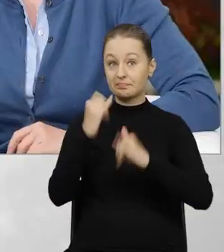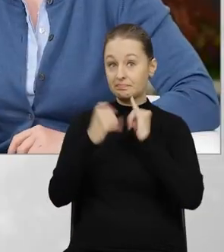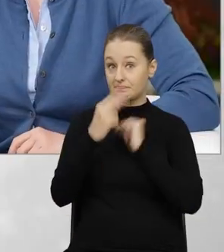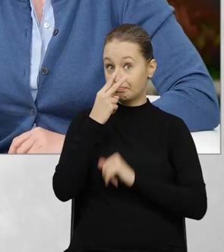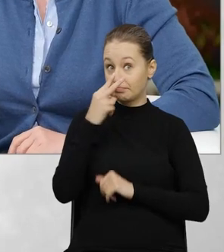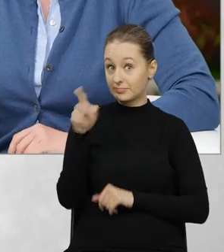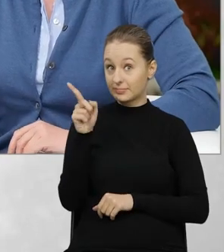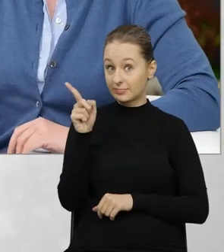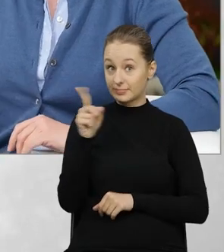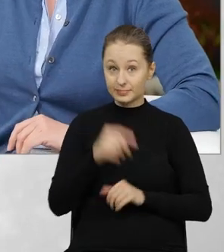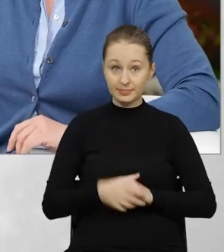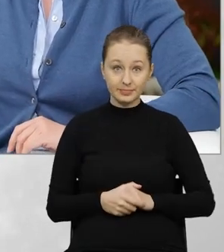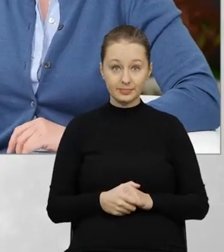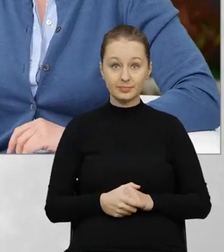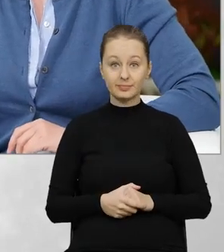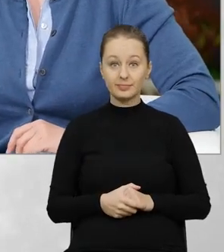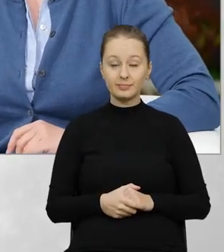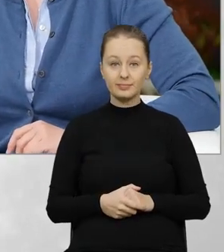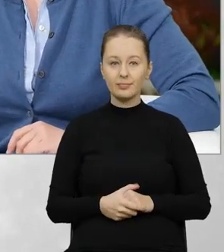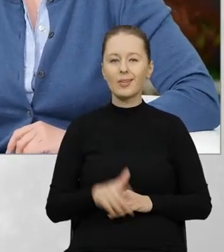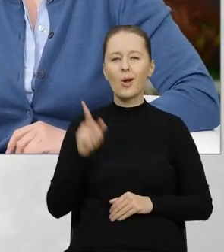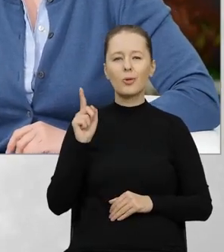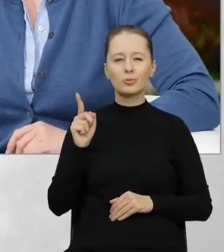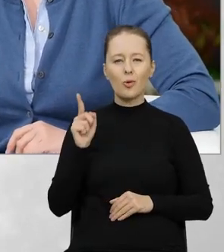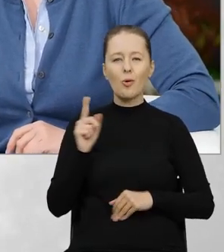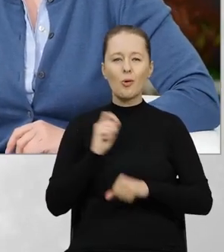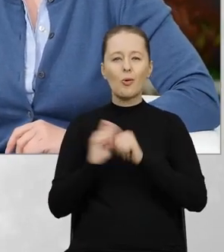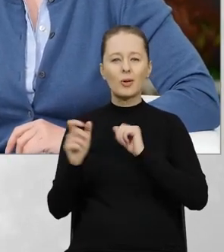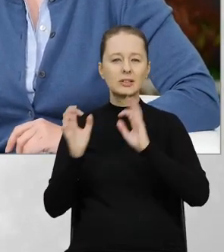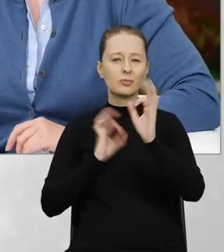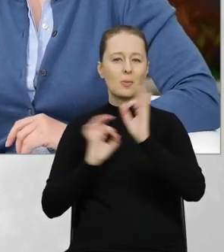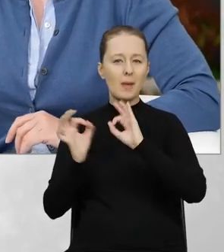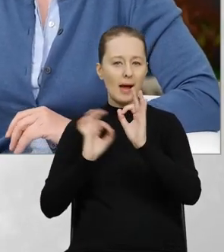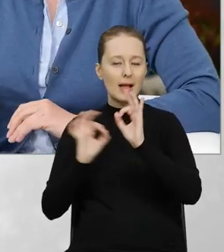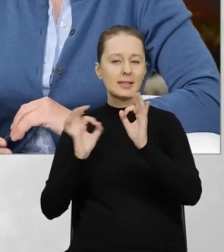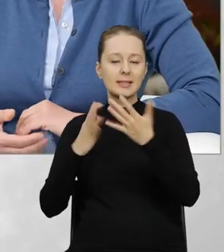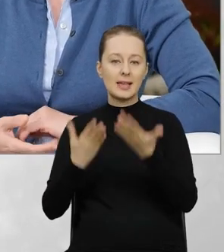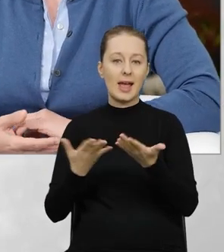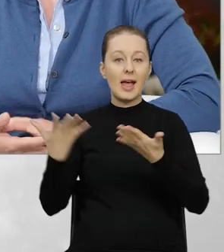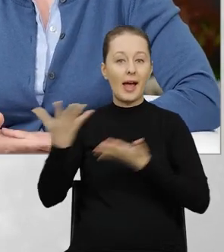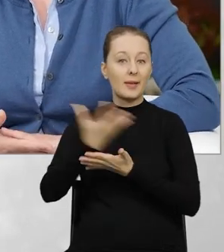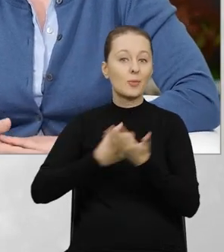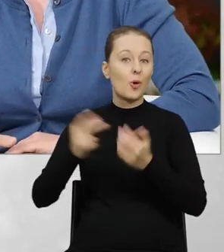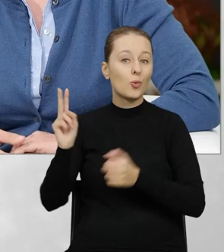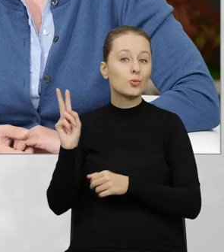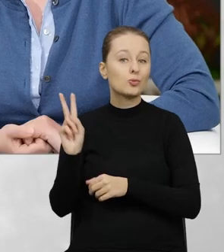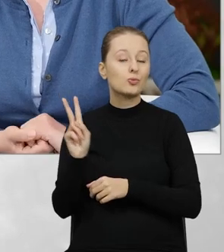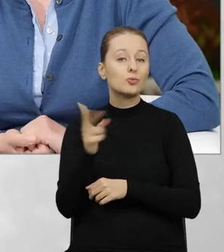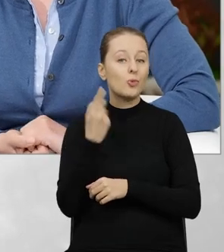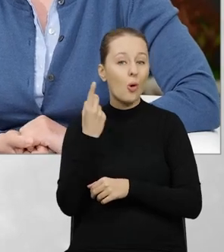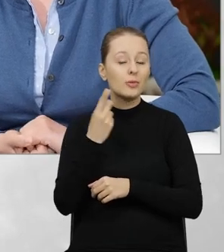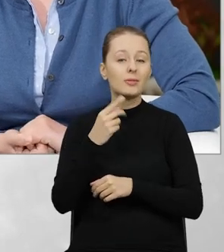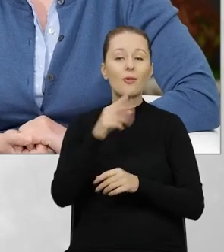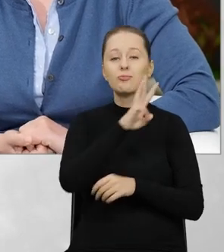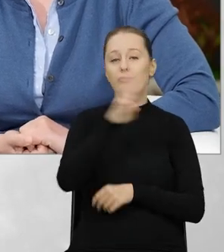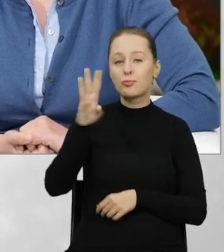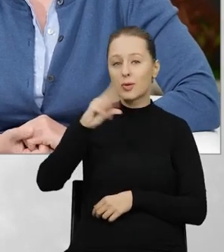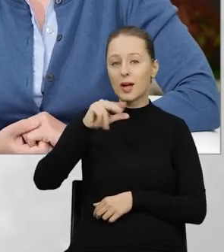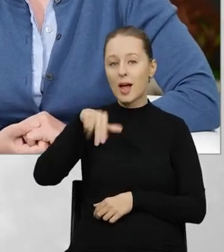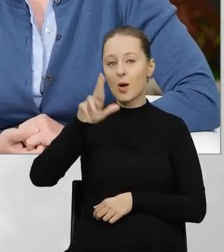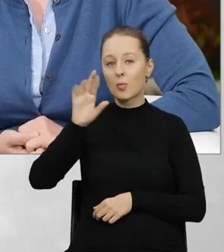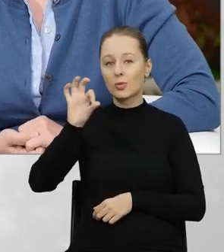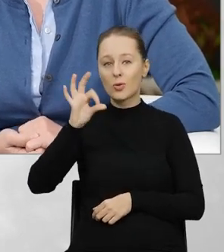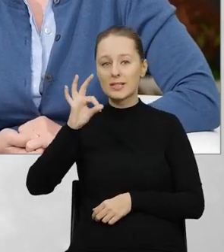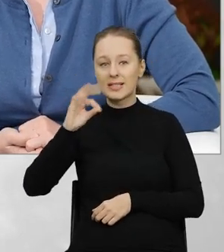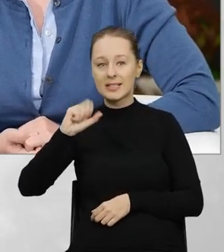Jeżeli Państwo popatrzą, to są dane, które pozyskaliśmy ze strony Eurostatu.